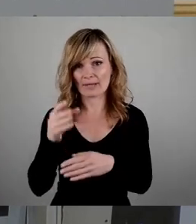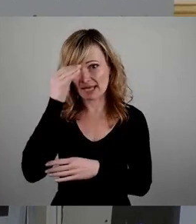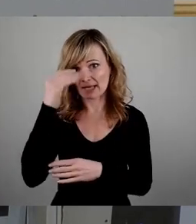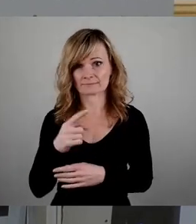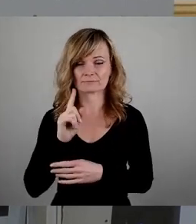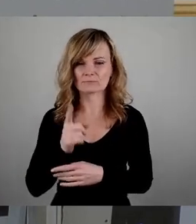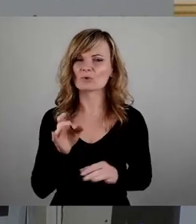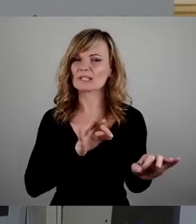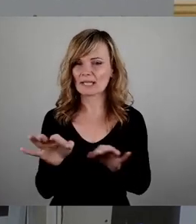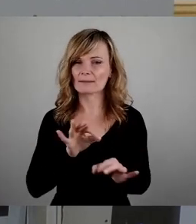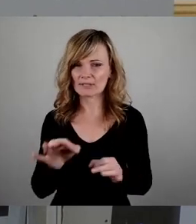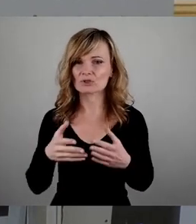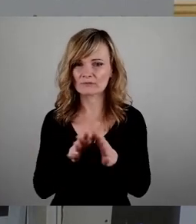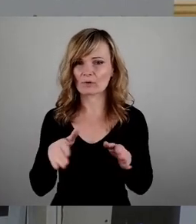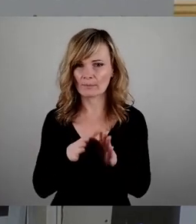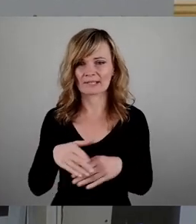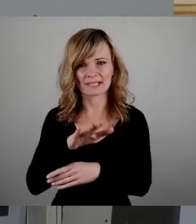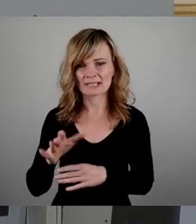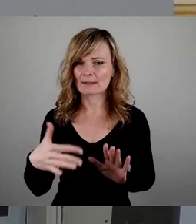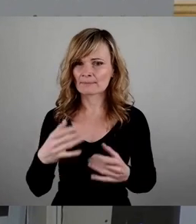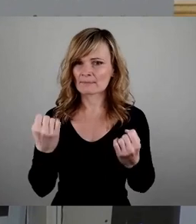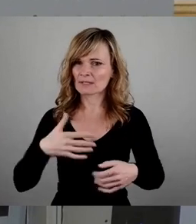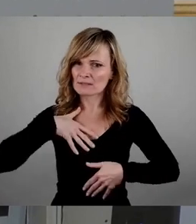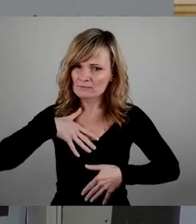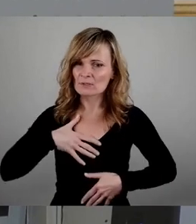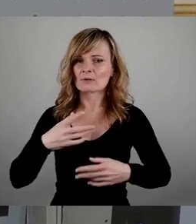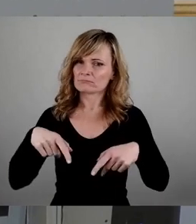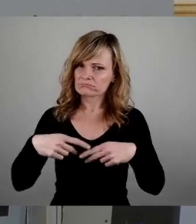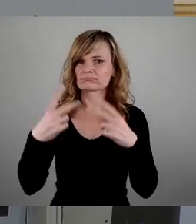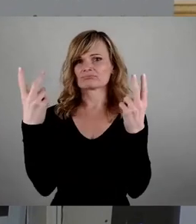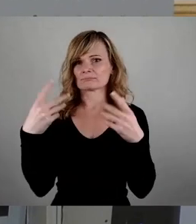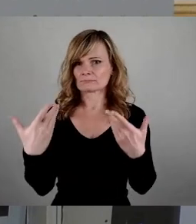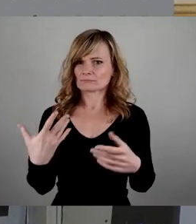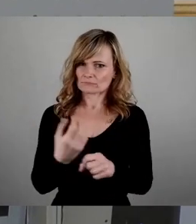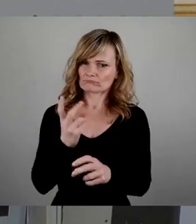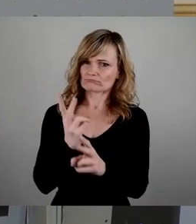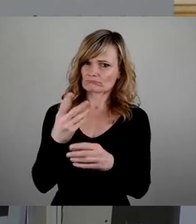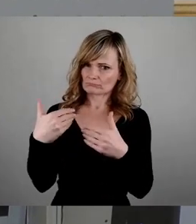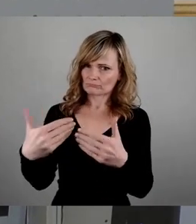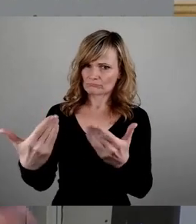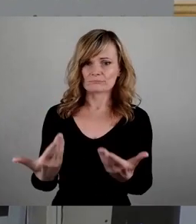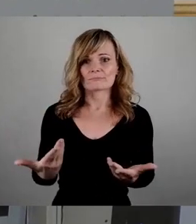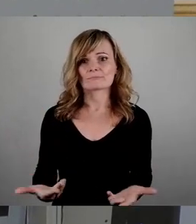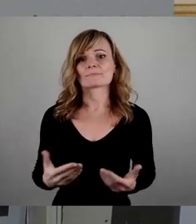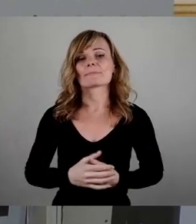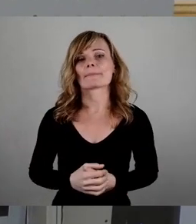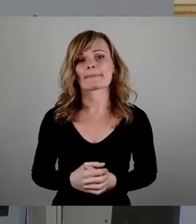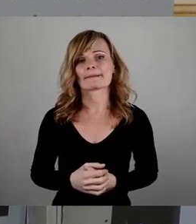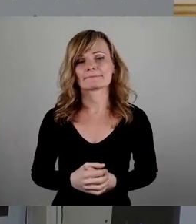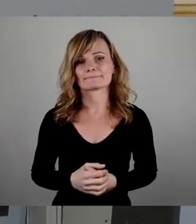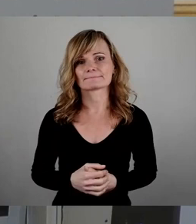werden, damit die Kinder auch sicher werden und es dann ganz und auch entsprechend beherrschen. Es hat eine